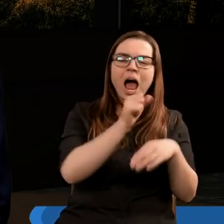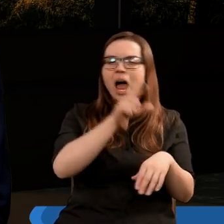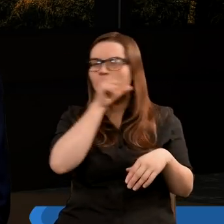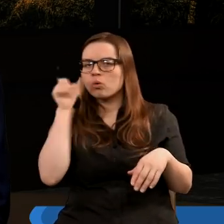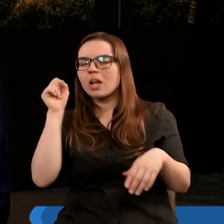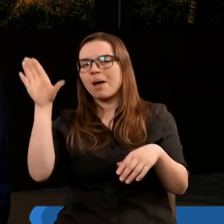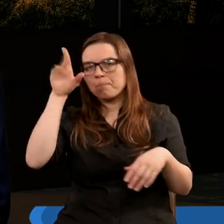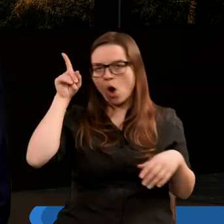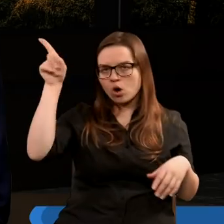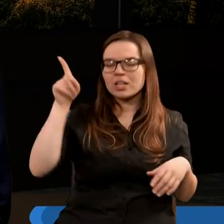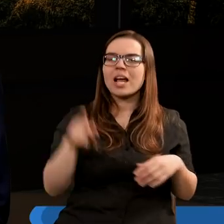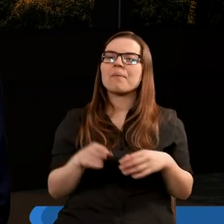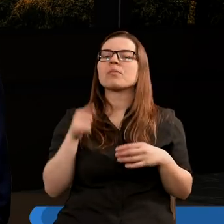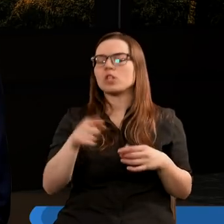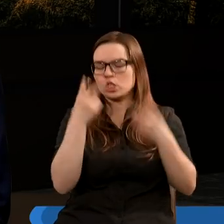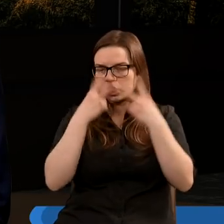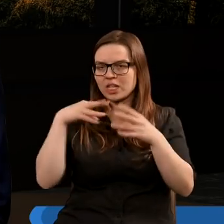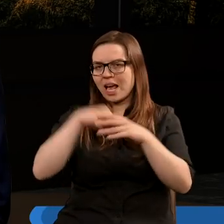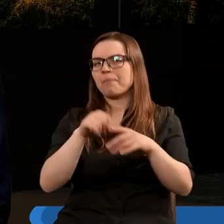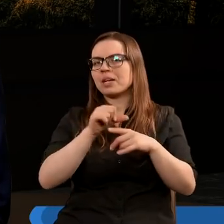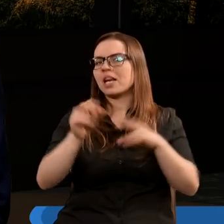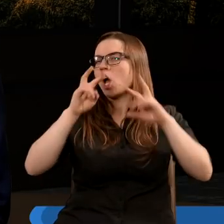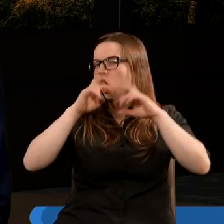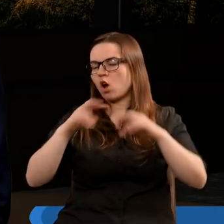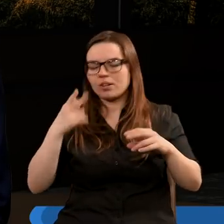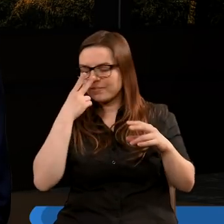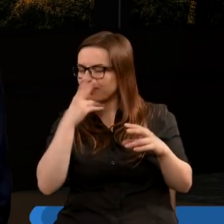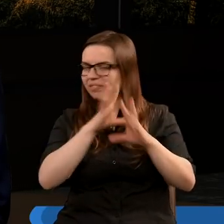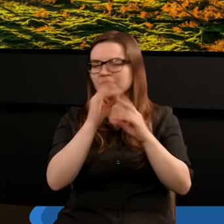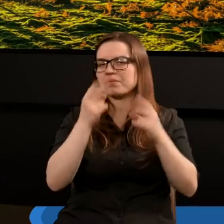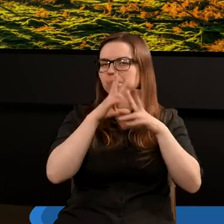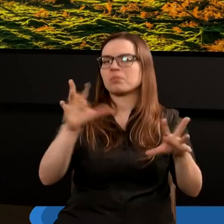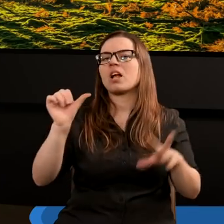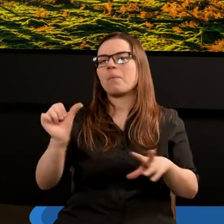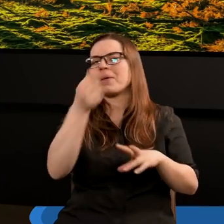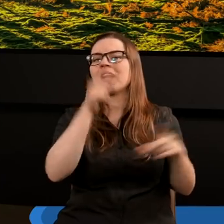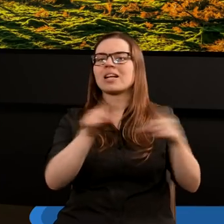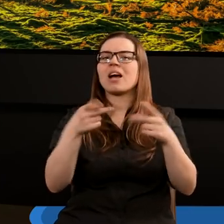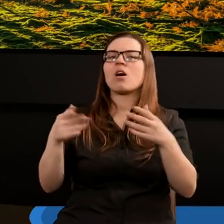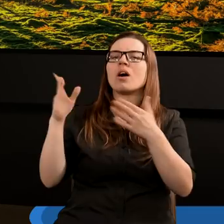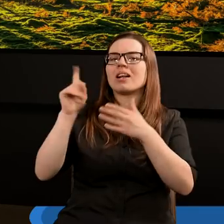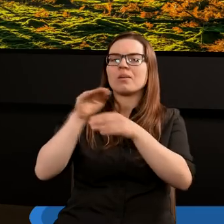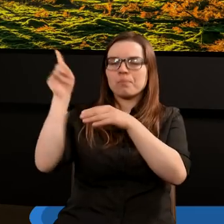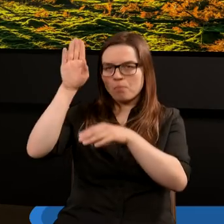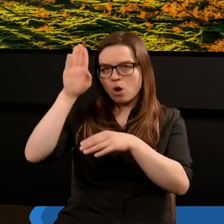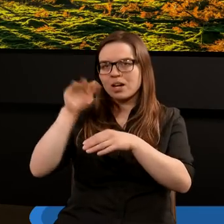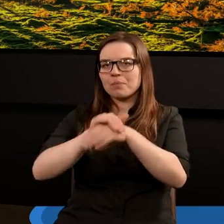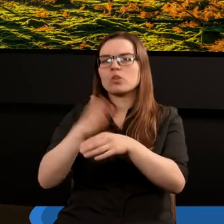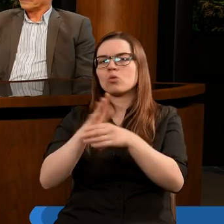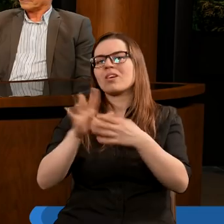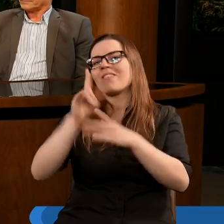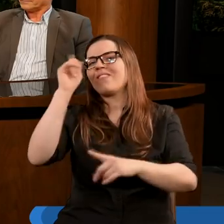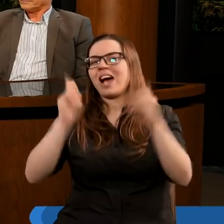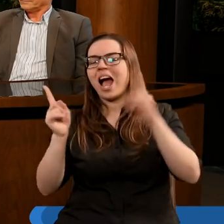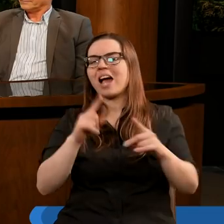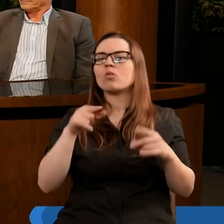ludem a Bogiem. W Księdze Jezechiela o czytamy, ale już nawet chronologicznie to jest pierwszy znak przymierza, jaki Bóg zawarł z człowiekiem już